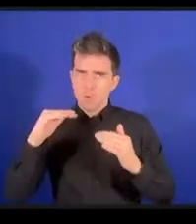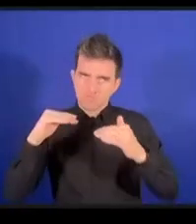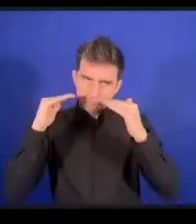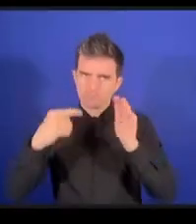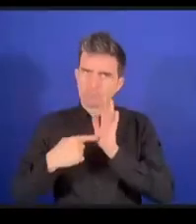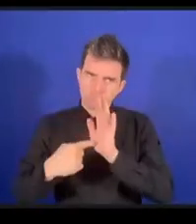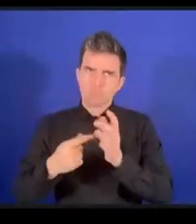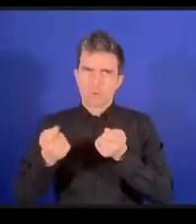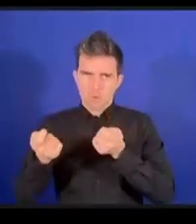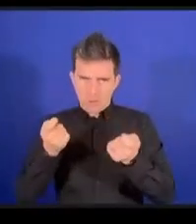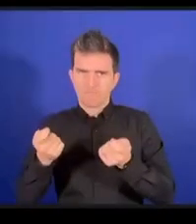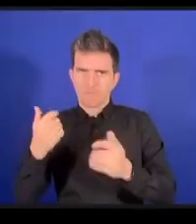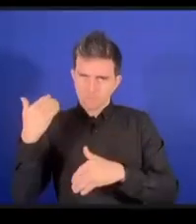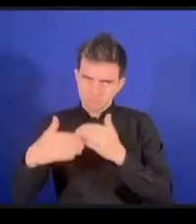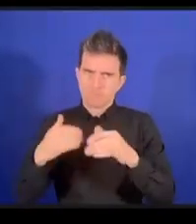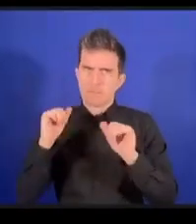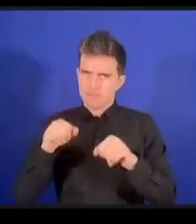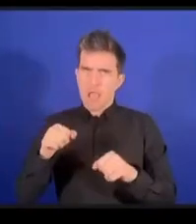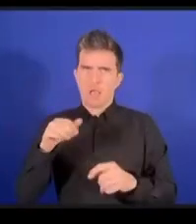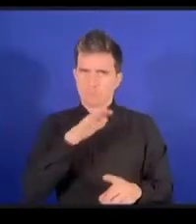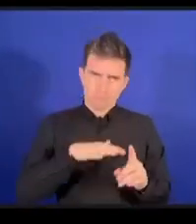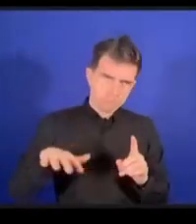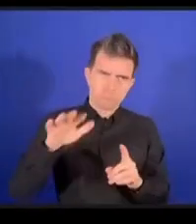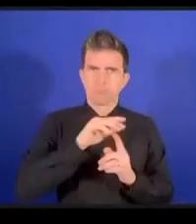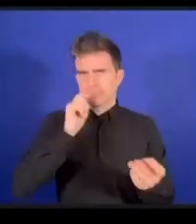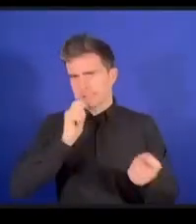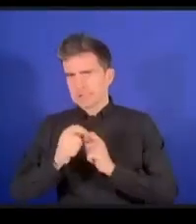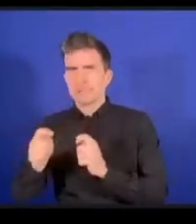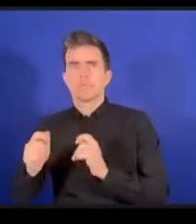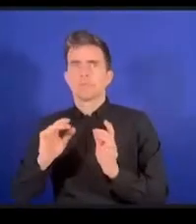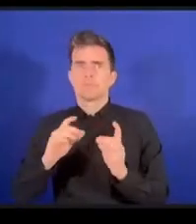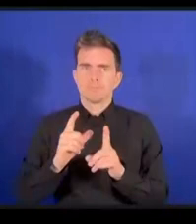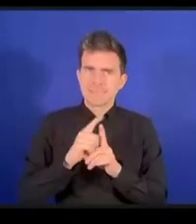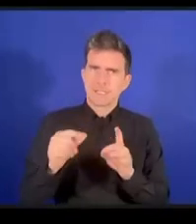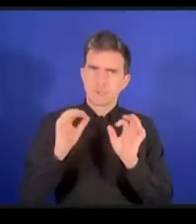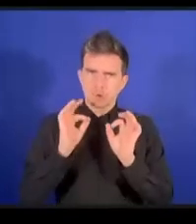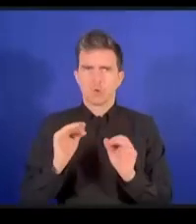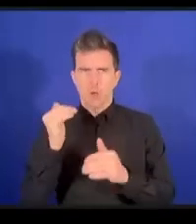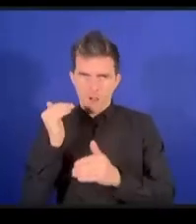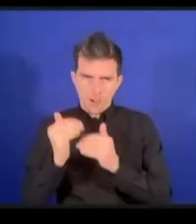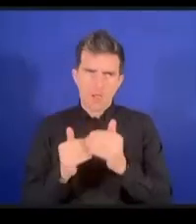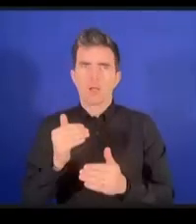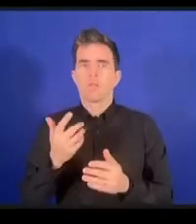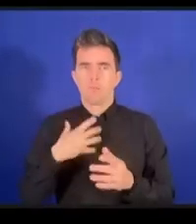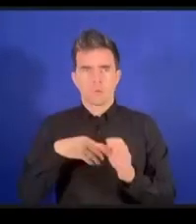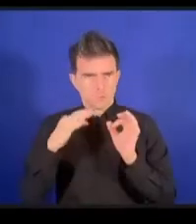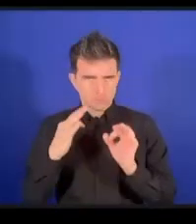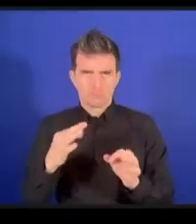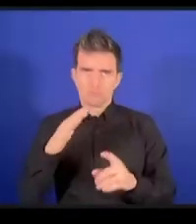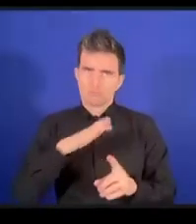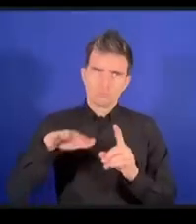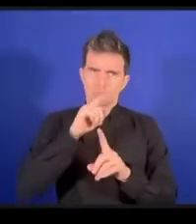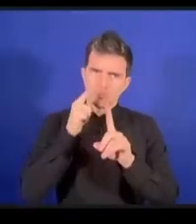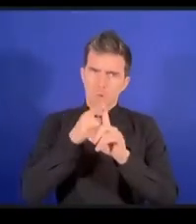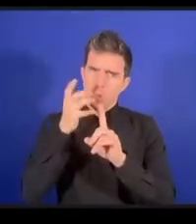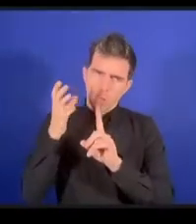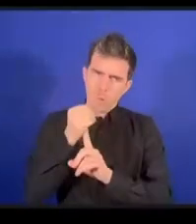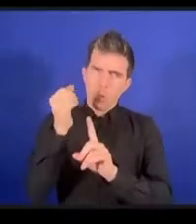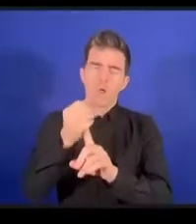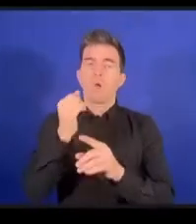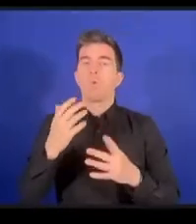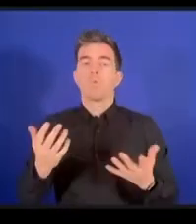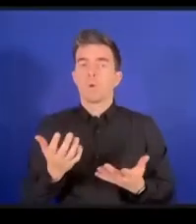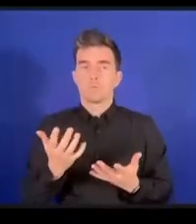みたいなものを作ったりすると業界は完全に防御防衛体制つまり守りに入ると思います